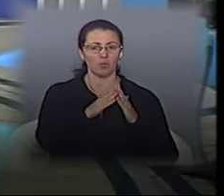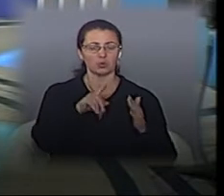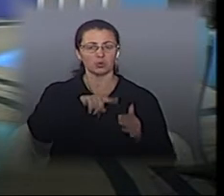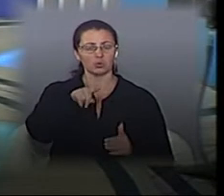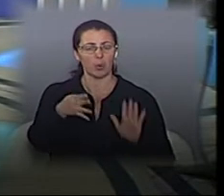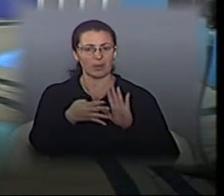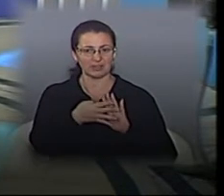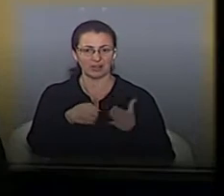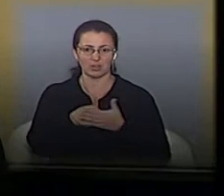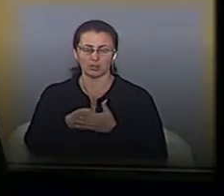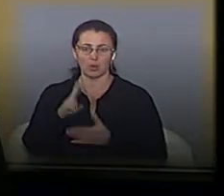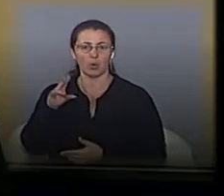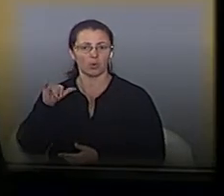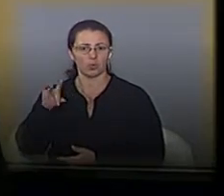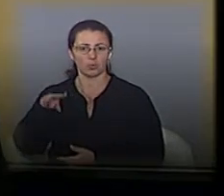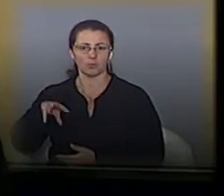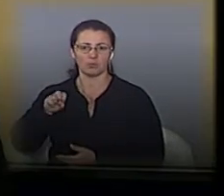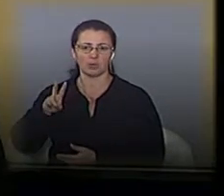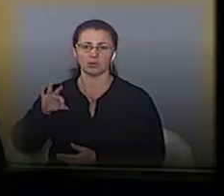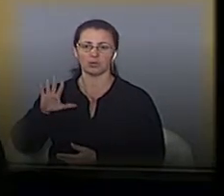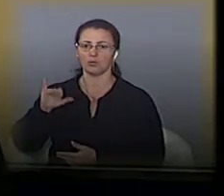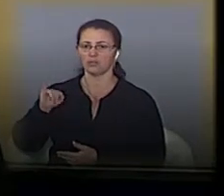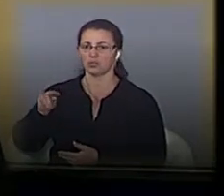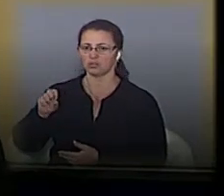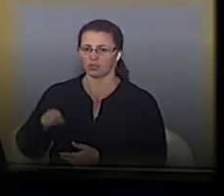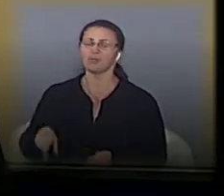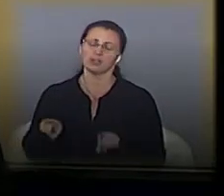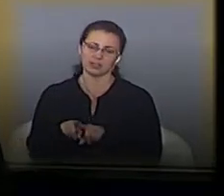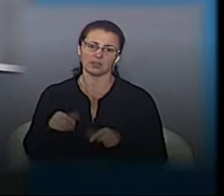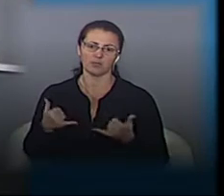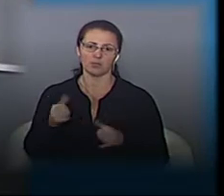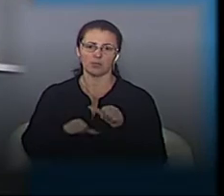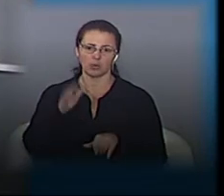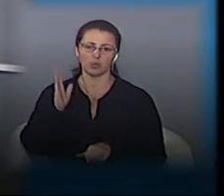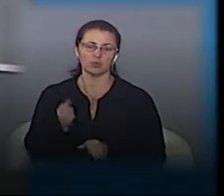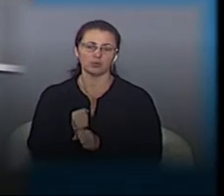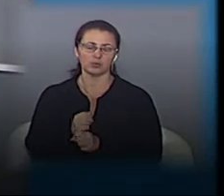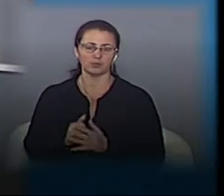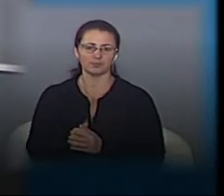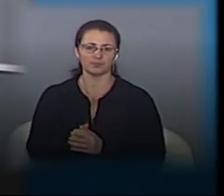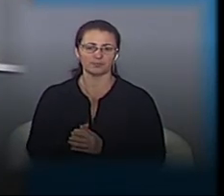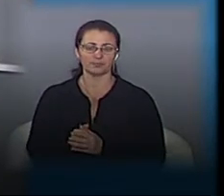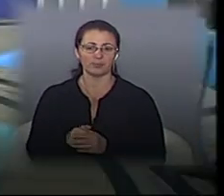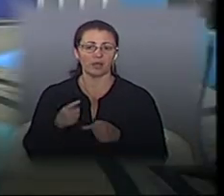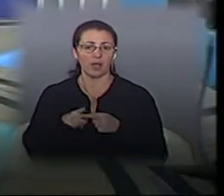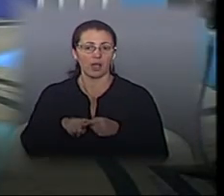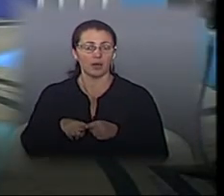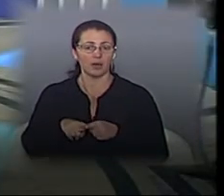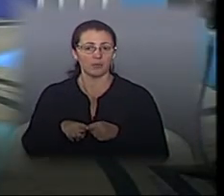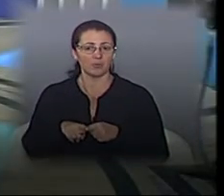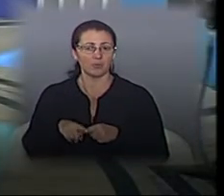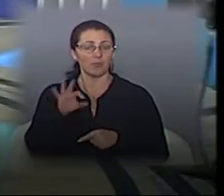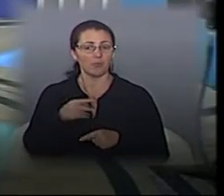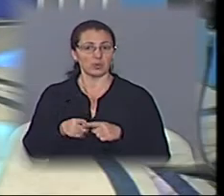генерала Курмановича. І будемо цього року так само виконувати там роботи. Маємо думки водіїв щодо вулиці Курмановича? Давайте послухаємо.